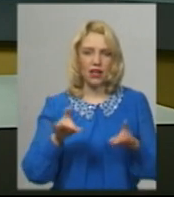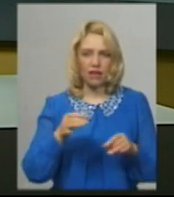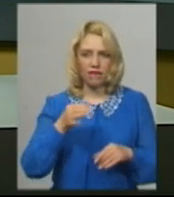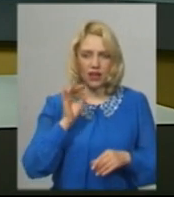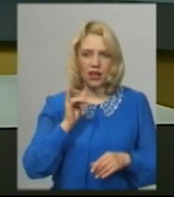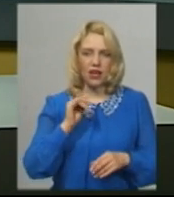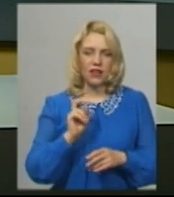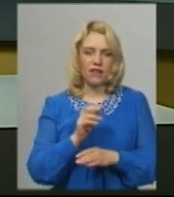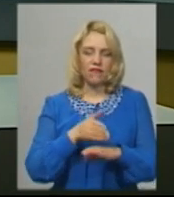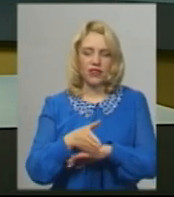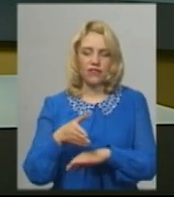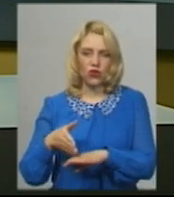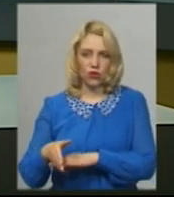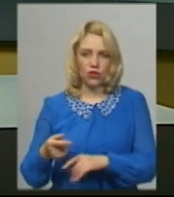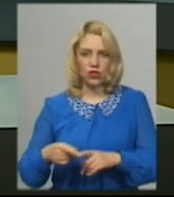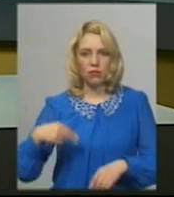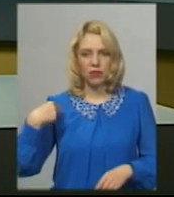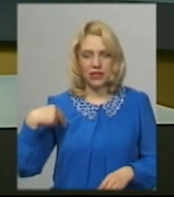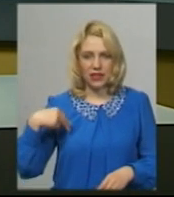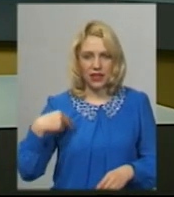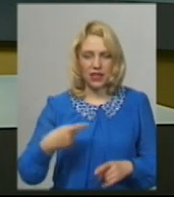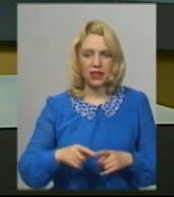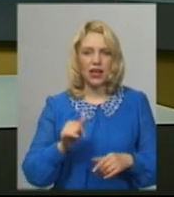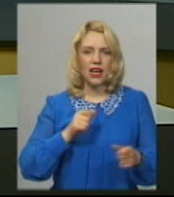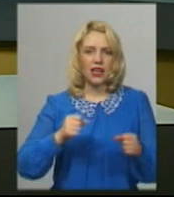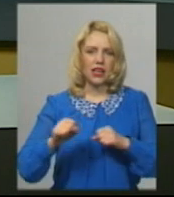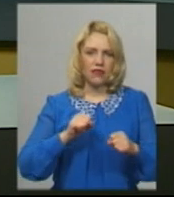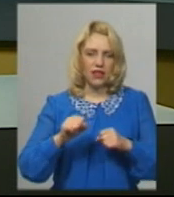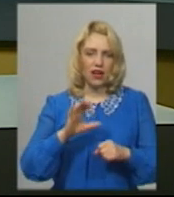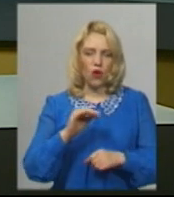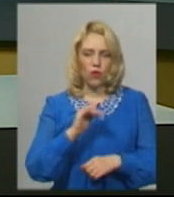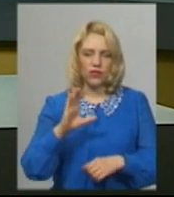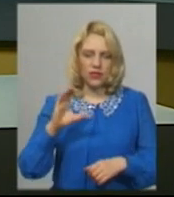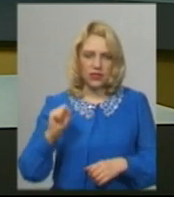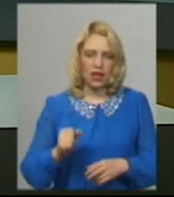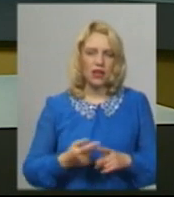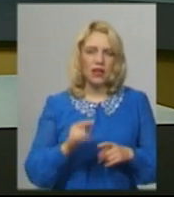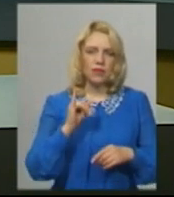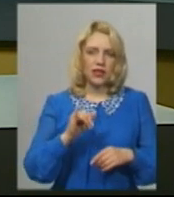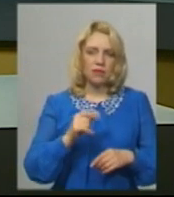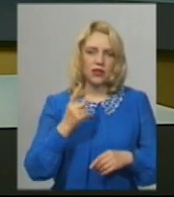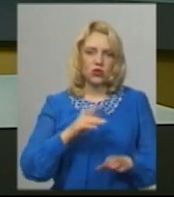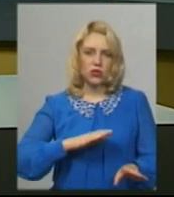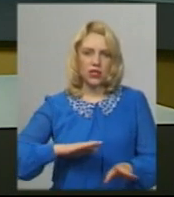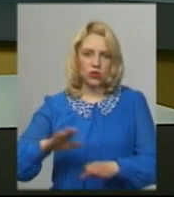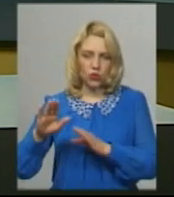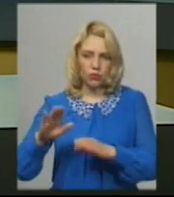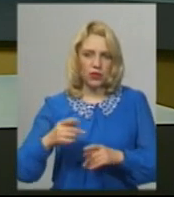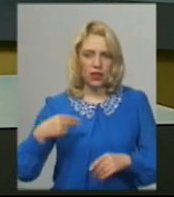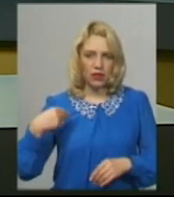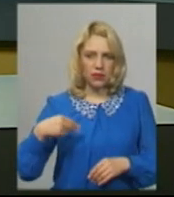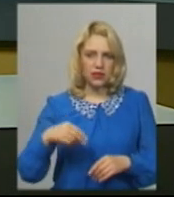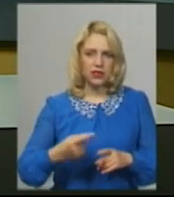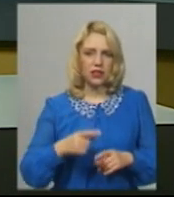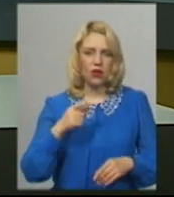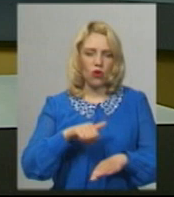Президента Володимира Зеленського, керівника Офісу президента Андрія Єрмака, його першого заступника Сергія Трофімова, головного